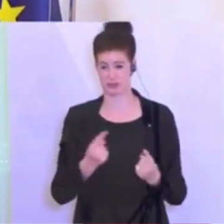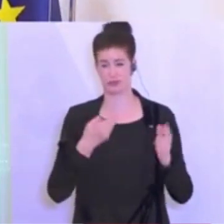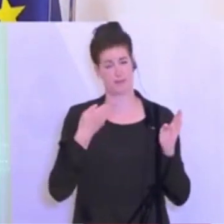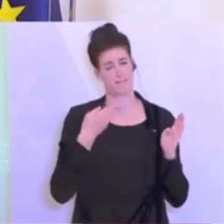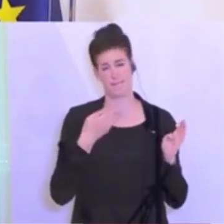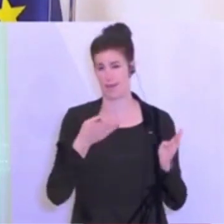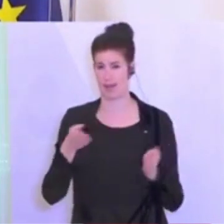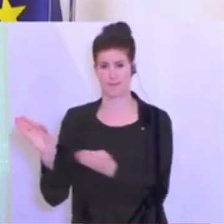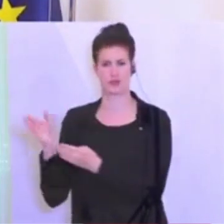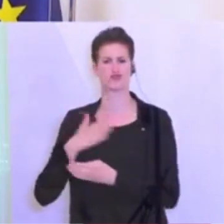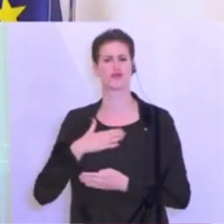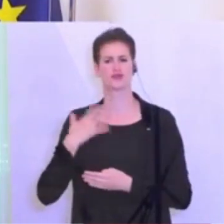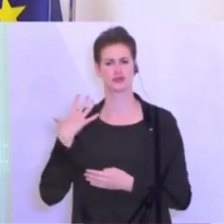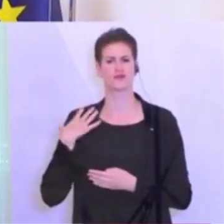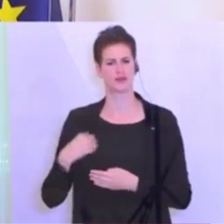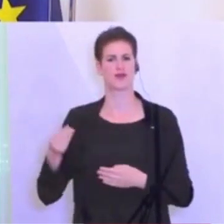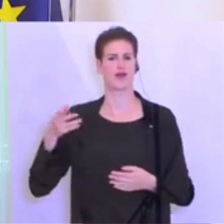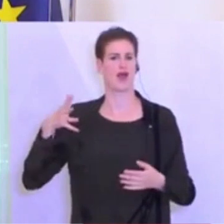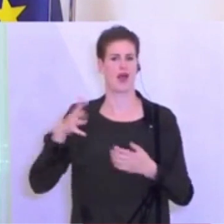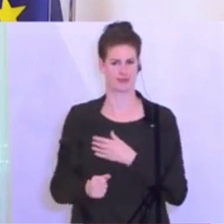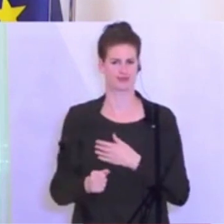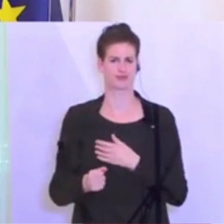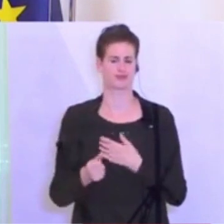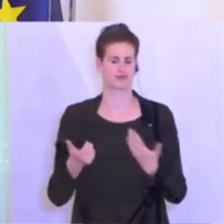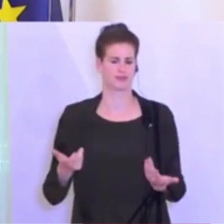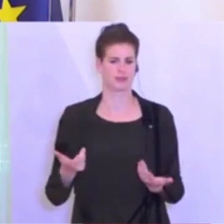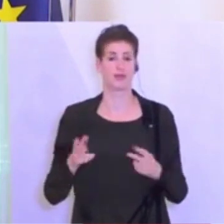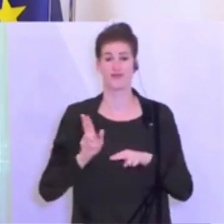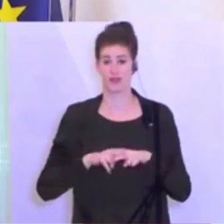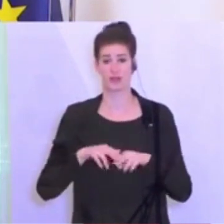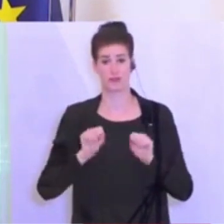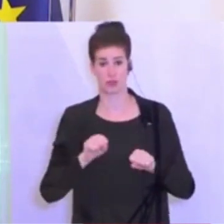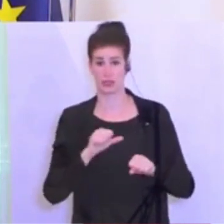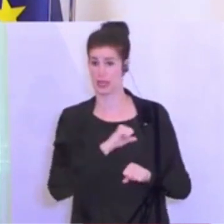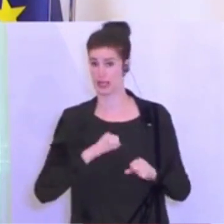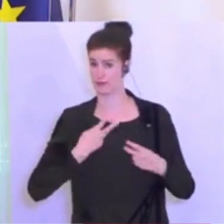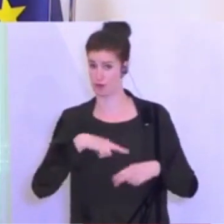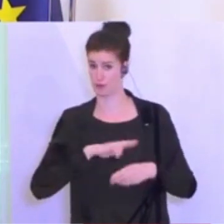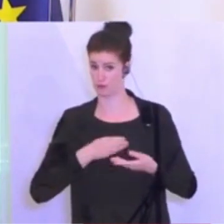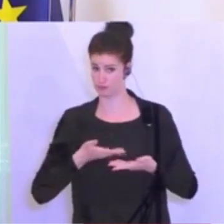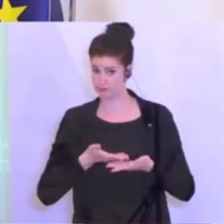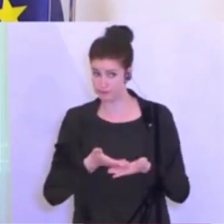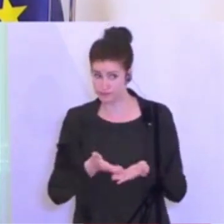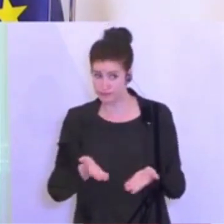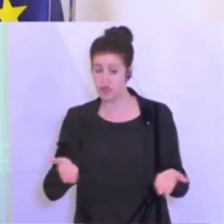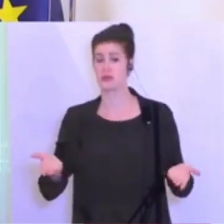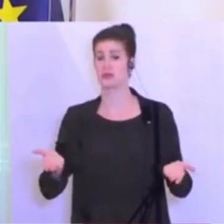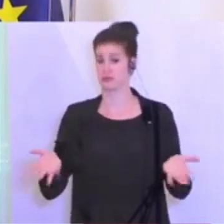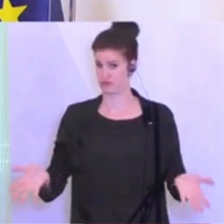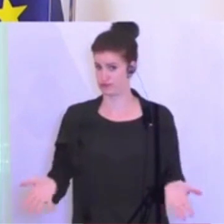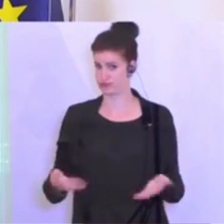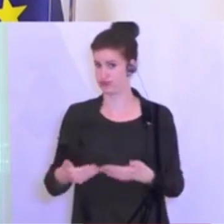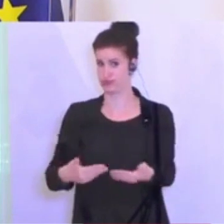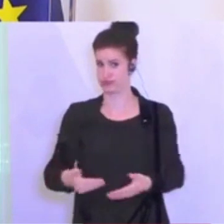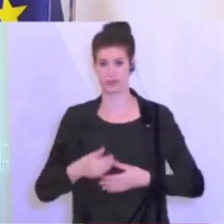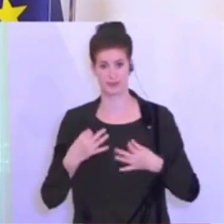vollkommen klar. Aber wenn es die Möglichkeit gibt, Eigenverantwortung zuzulassen, dann wollen wir das auch tun. Und